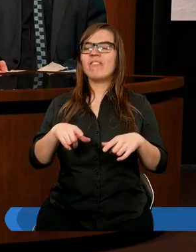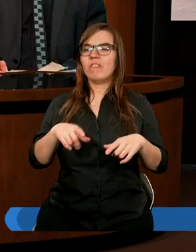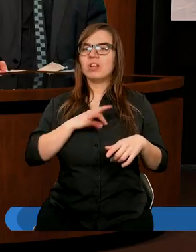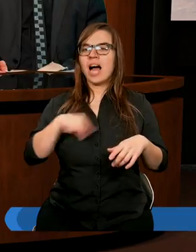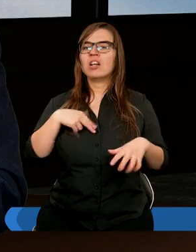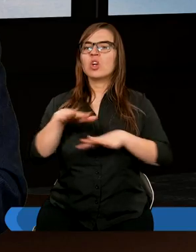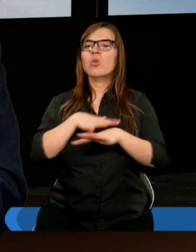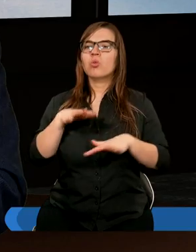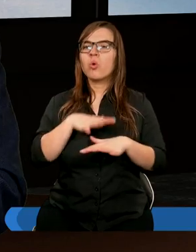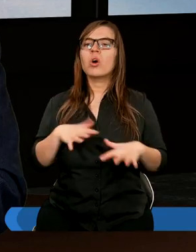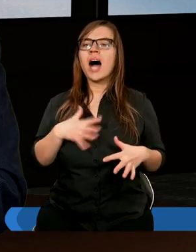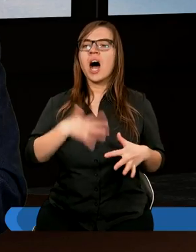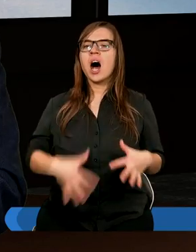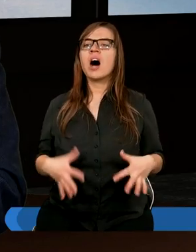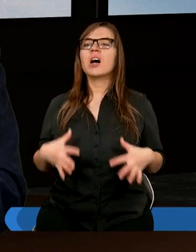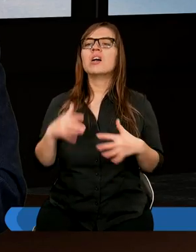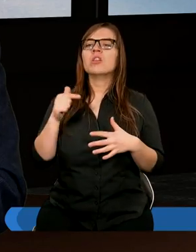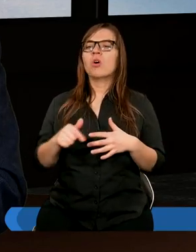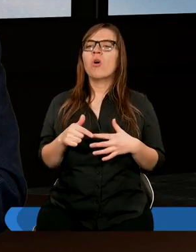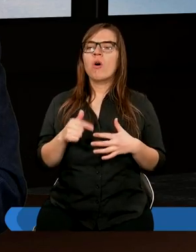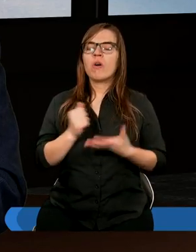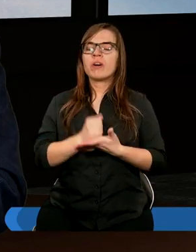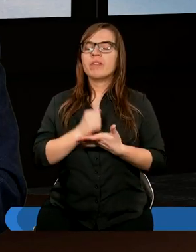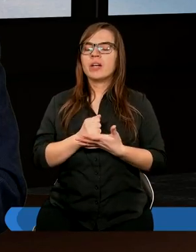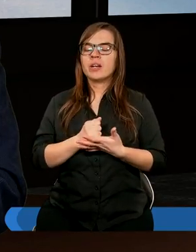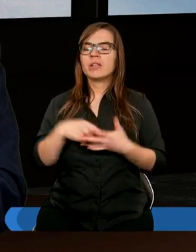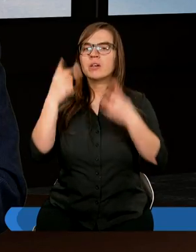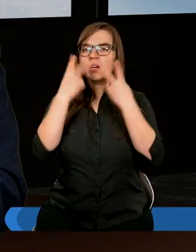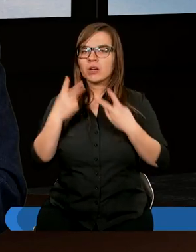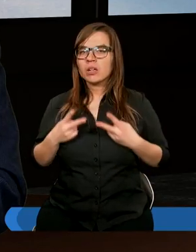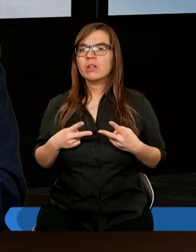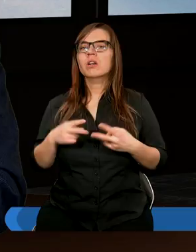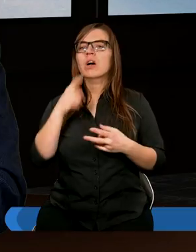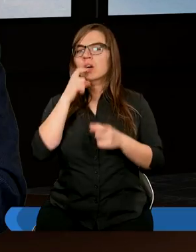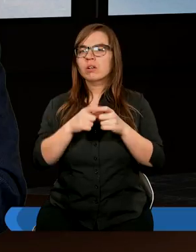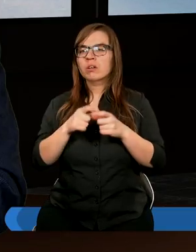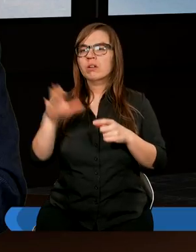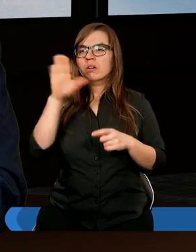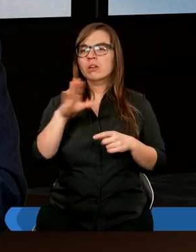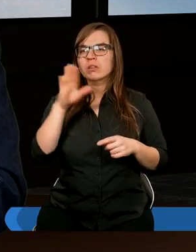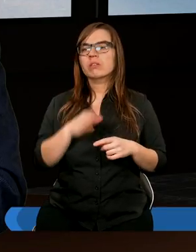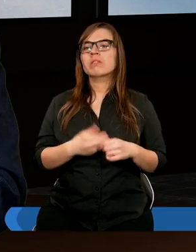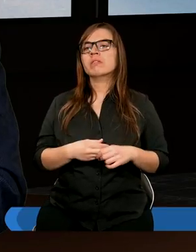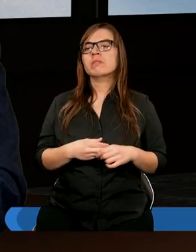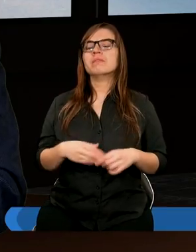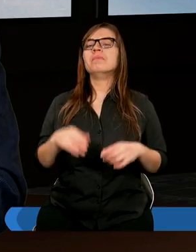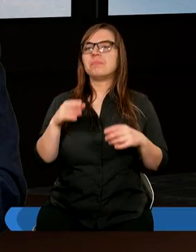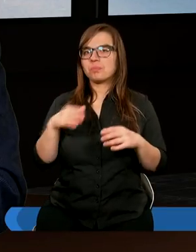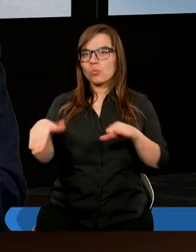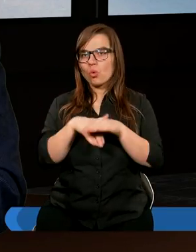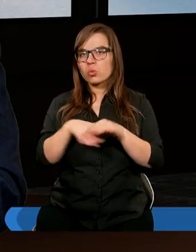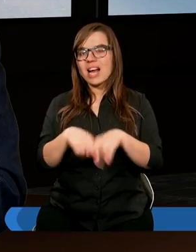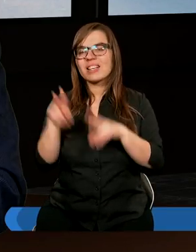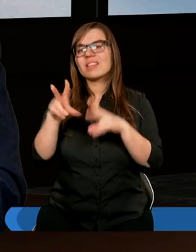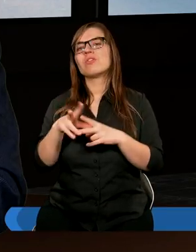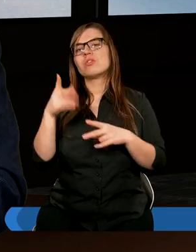duszy, to kwestia czytania Słowa Bożego. Uczestnictwa z